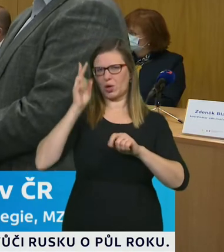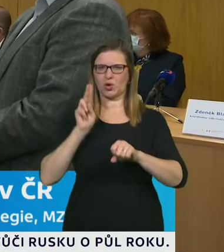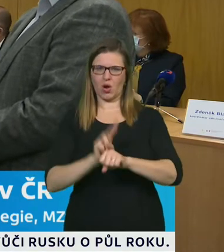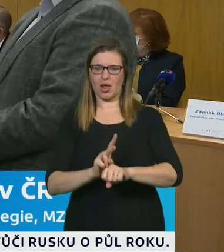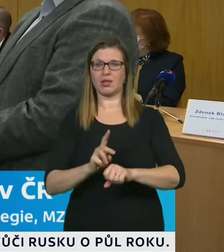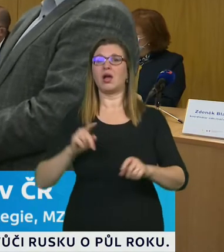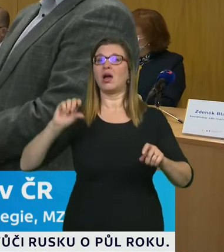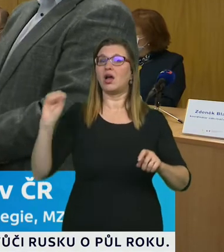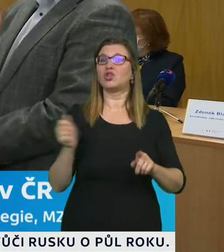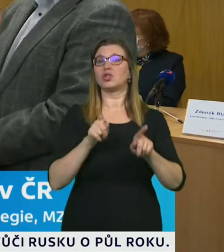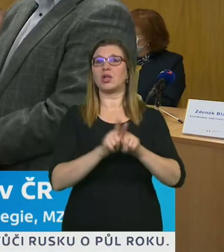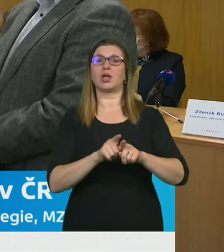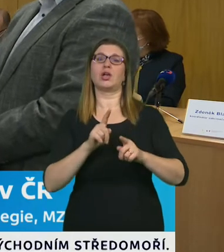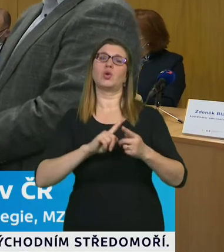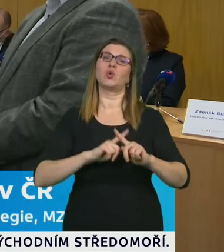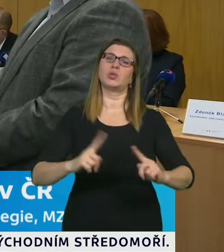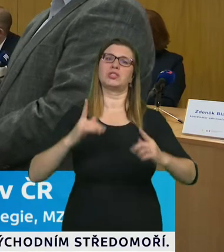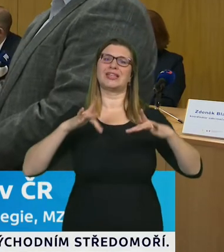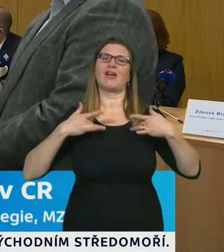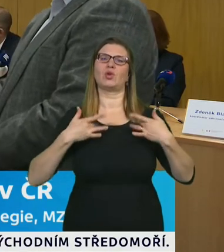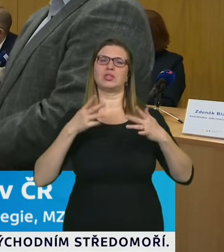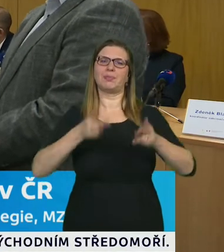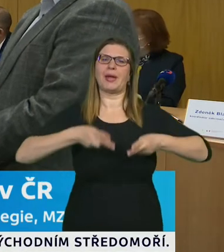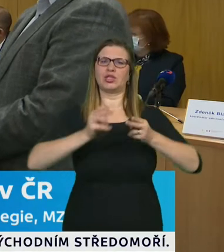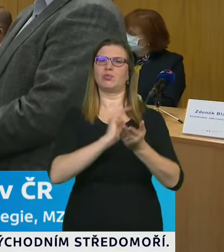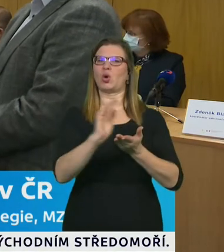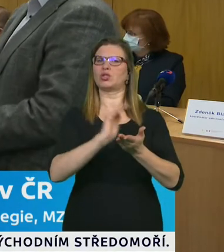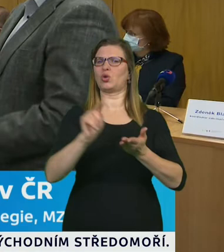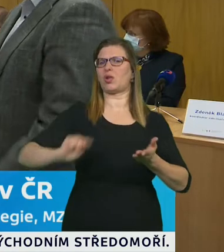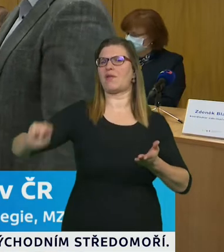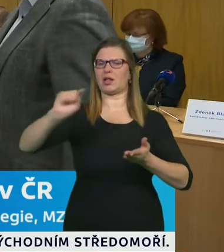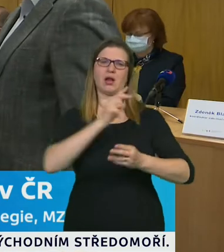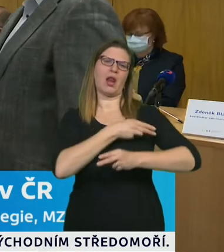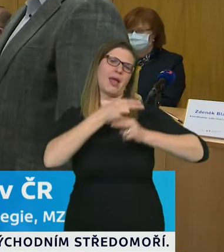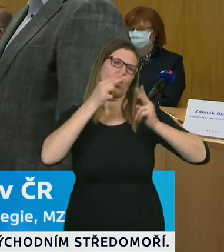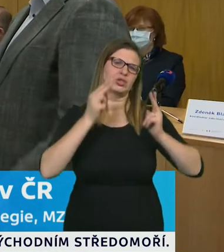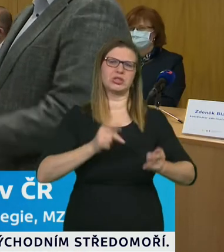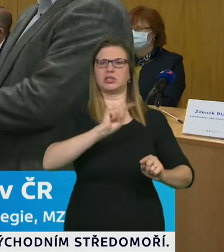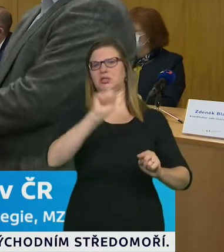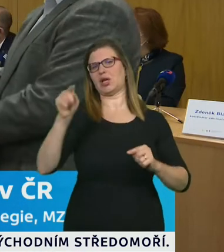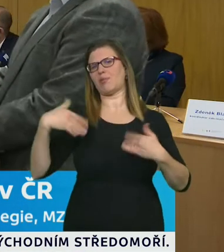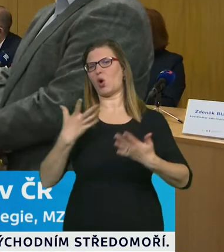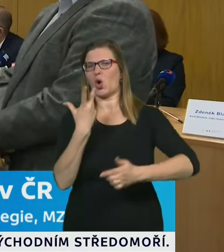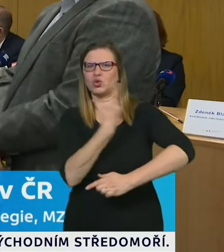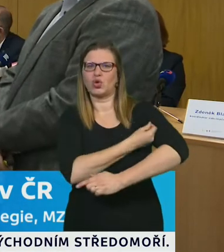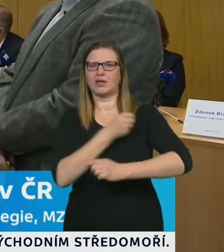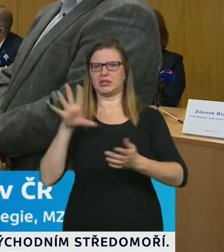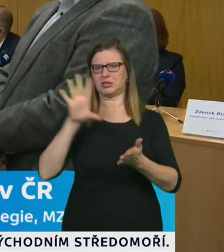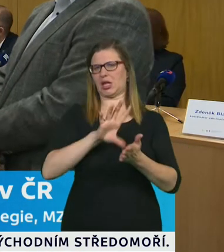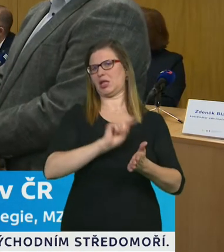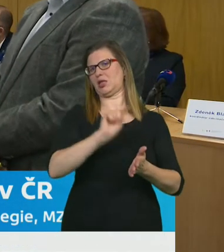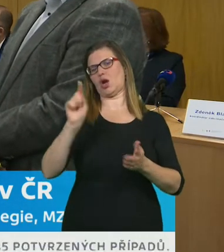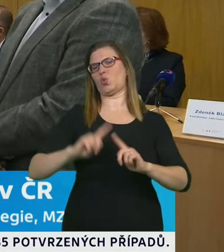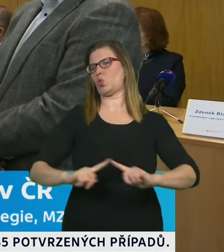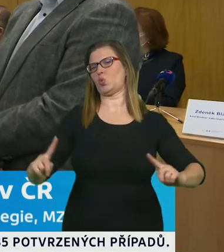nemocnice praktiční lékaři částečně ambulantní specialisté a očkovací centra Jak je na tom